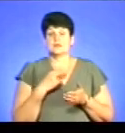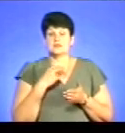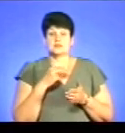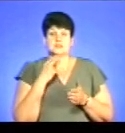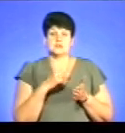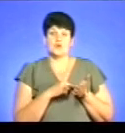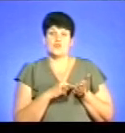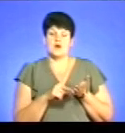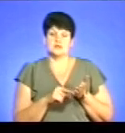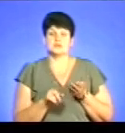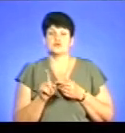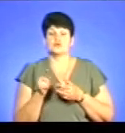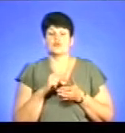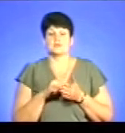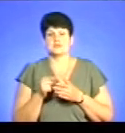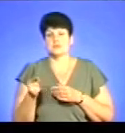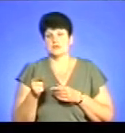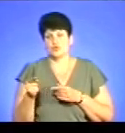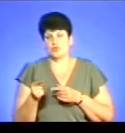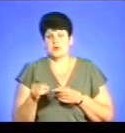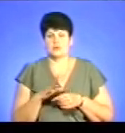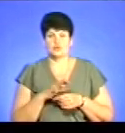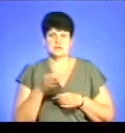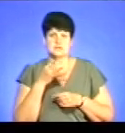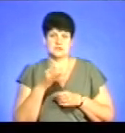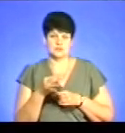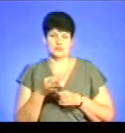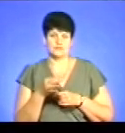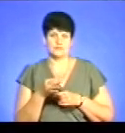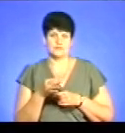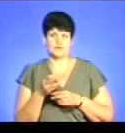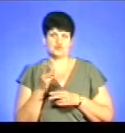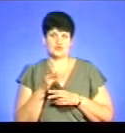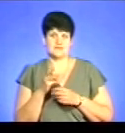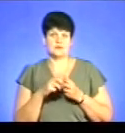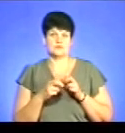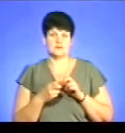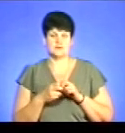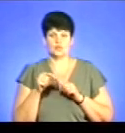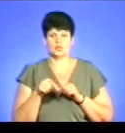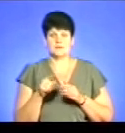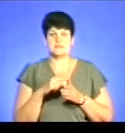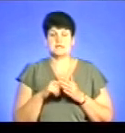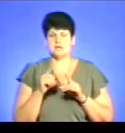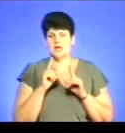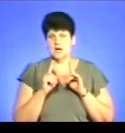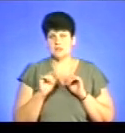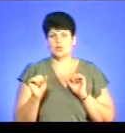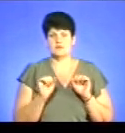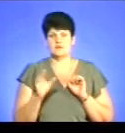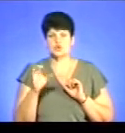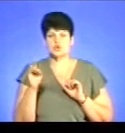особливо в місті Тернополі, та, як було зазначено в сюжеті, Івана Франківського, тут міська рада і управління